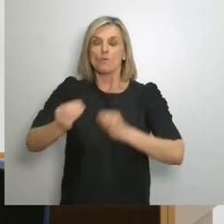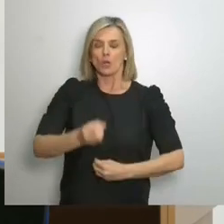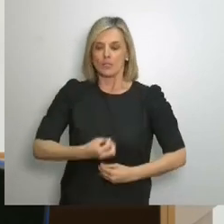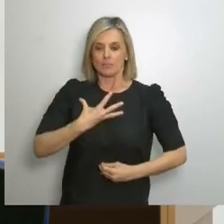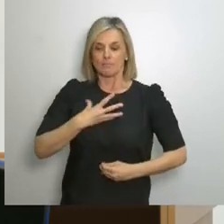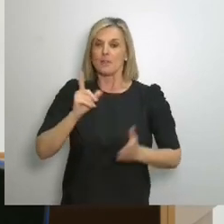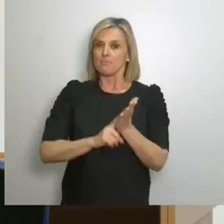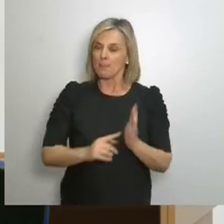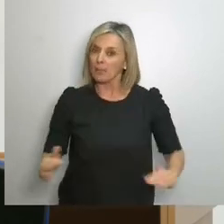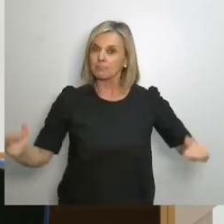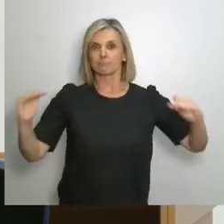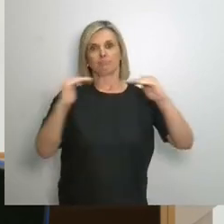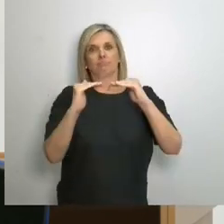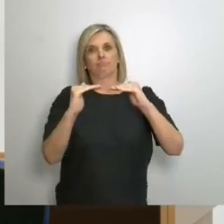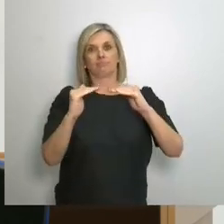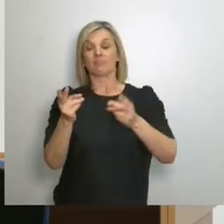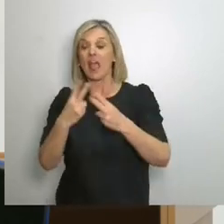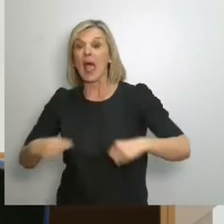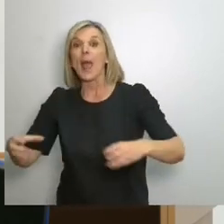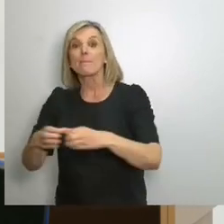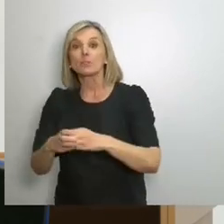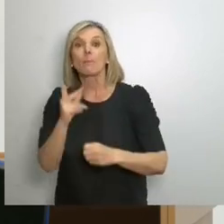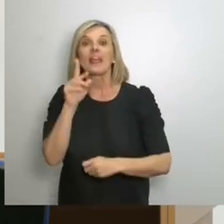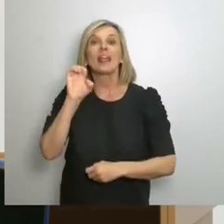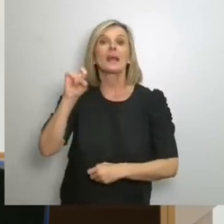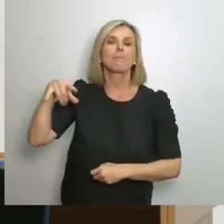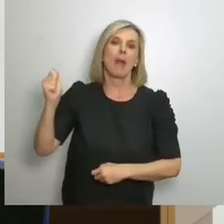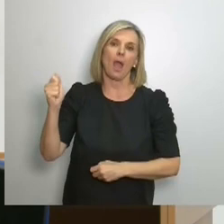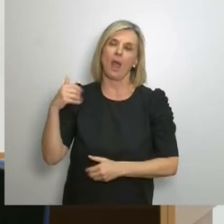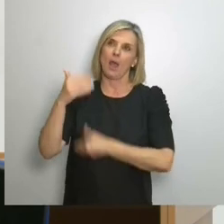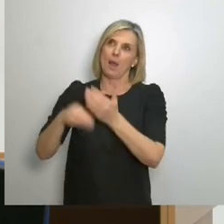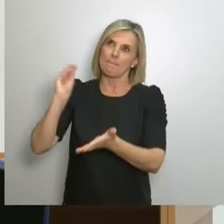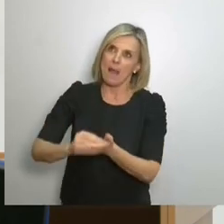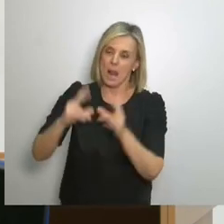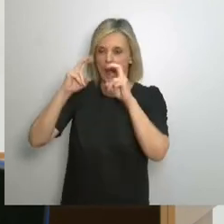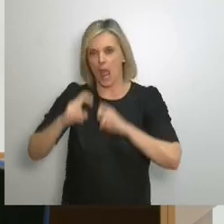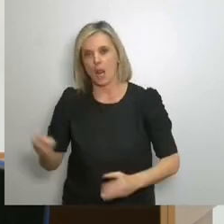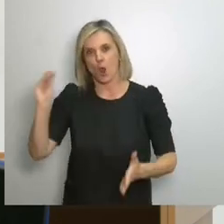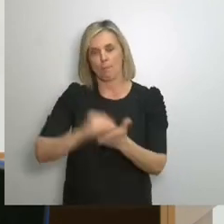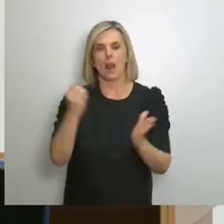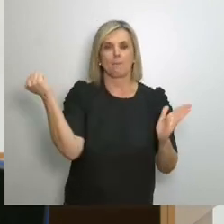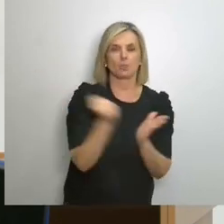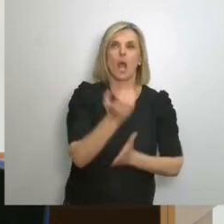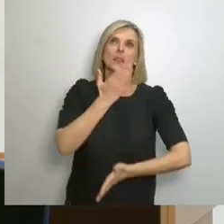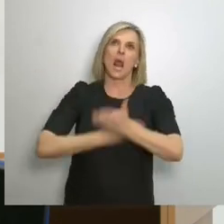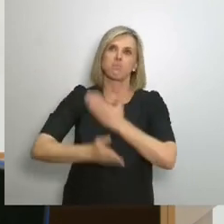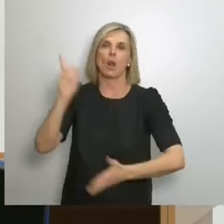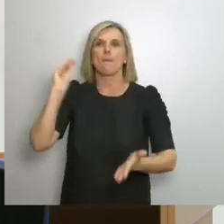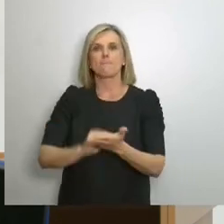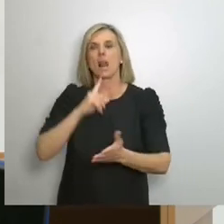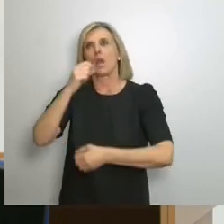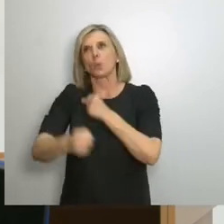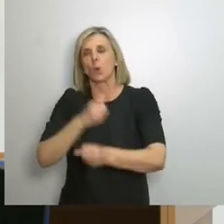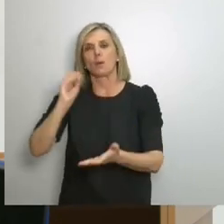πολύ σημαντικό Τον Επιτροπών και Πάπου αποτελεί μεγάλη ψυχική διαδικασία και ταλαιπωρία για τα αμαία